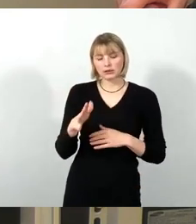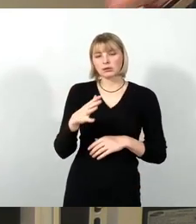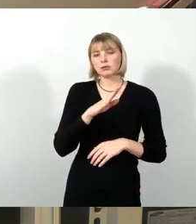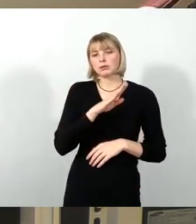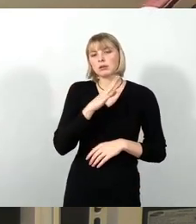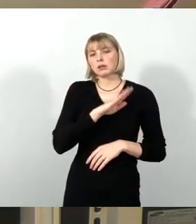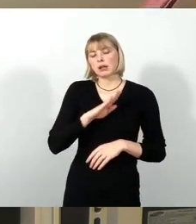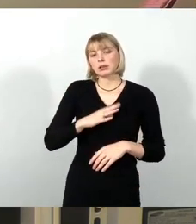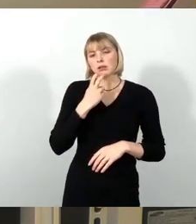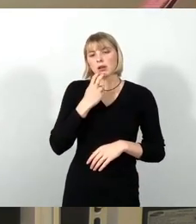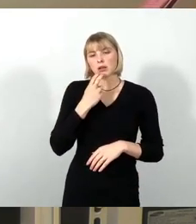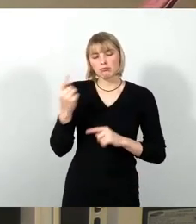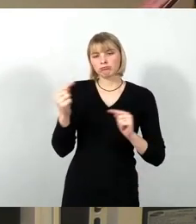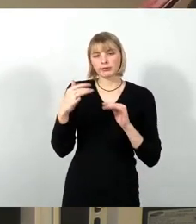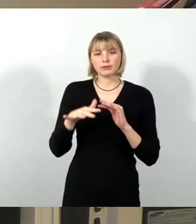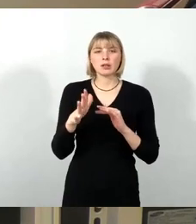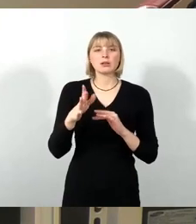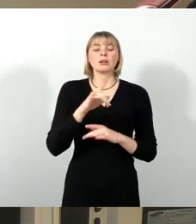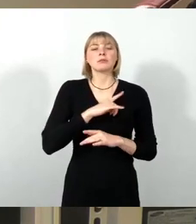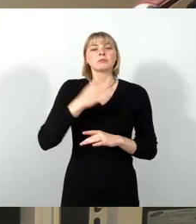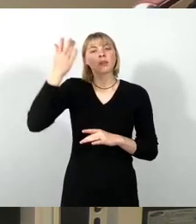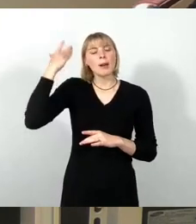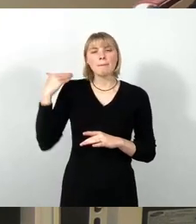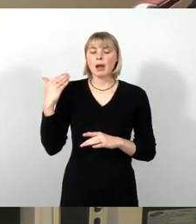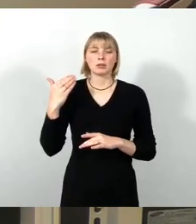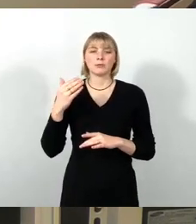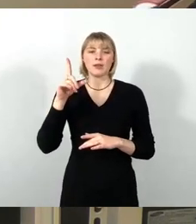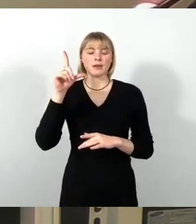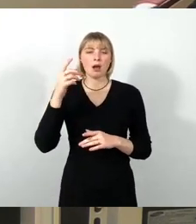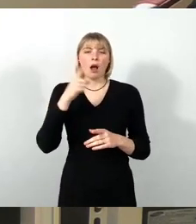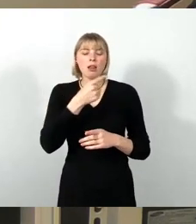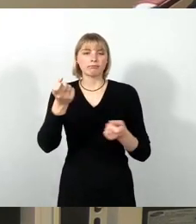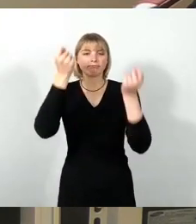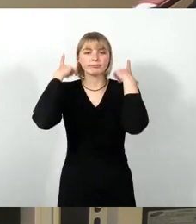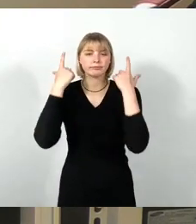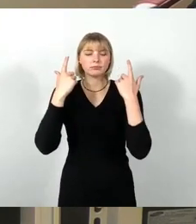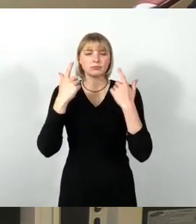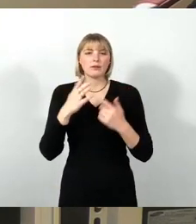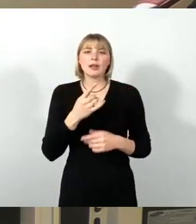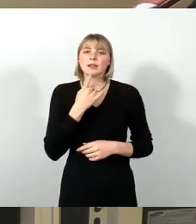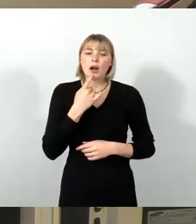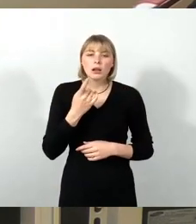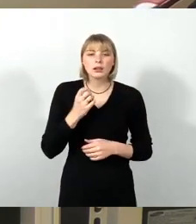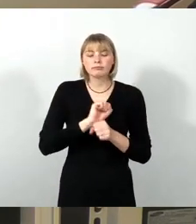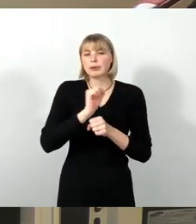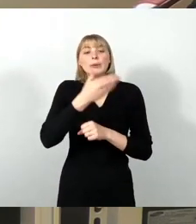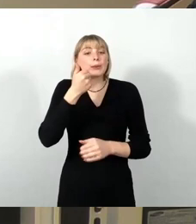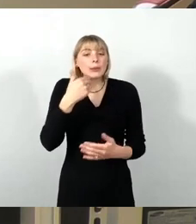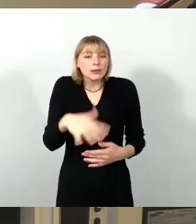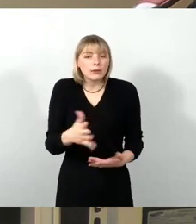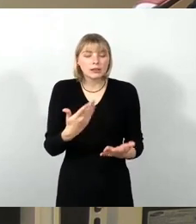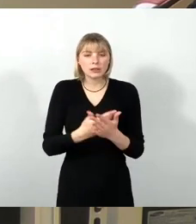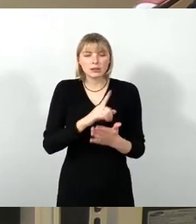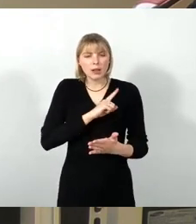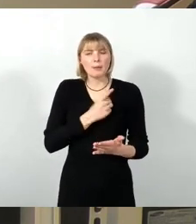hat es wenig Wiederhall gefunden, auch keinen sachlichen Wiederhall, keinen sachlichen Widerspruch, habe ich damals mich bemüht, und das ist auch in dem